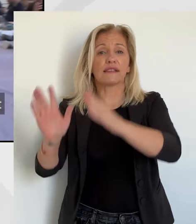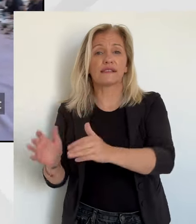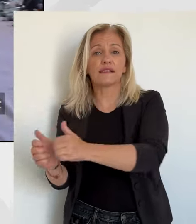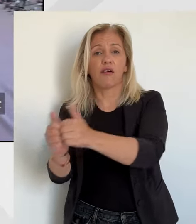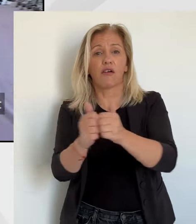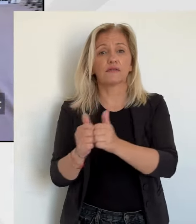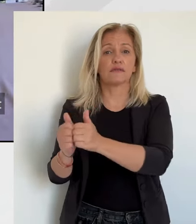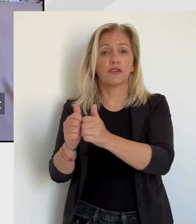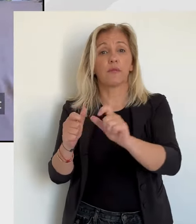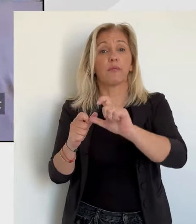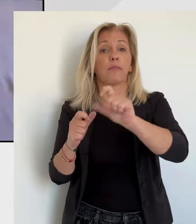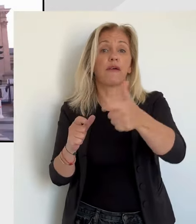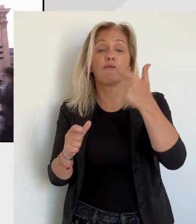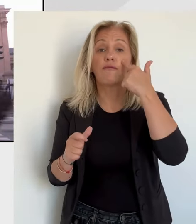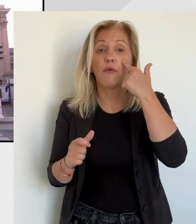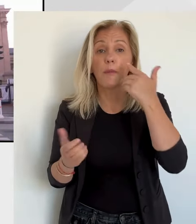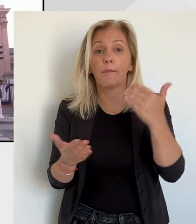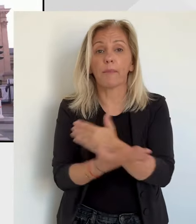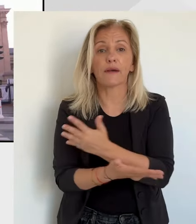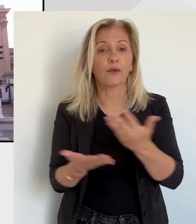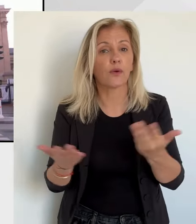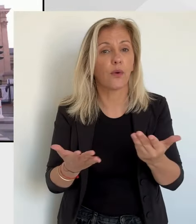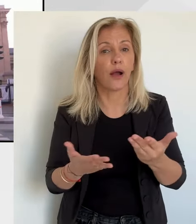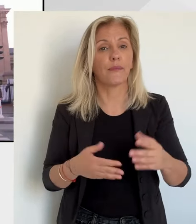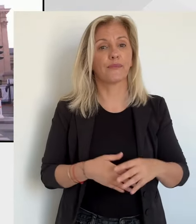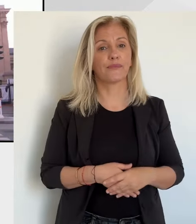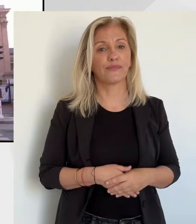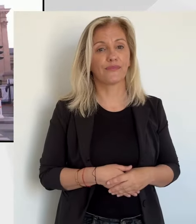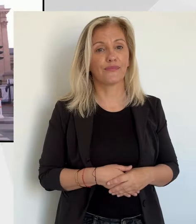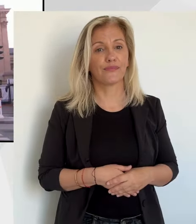pour Nation et qui se réunit demain. Puis viendra le temps de la campagne électorale. Sous Société Radio-Canada